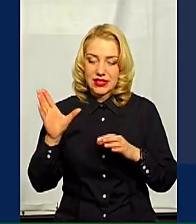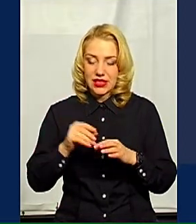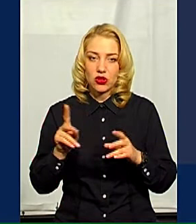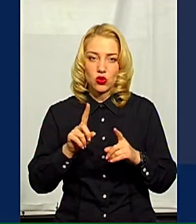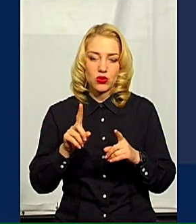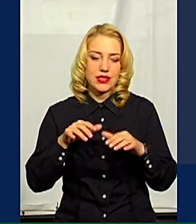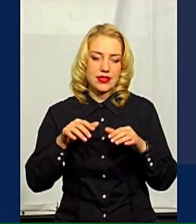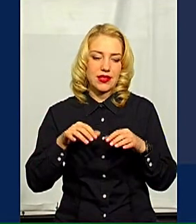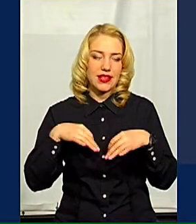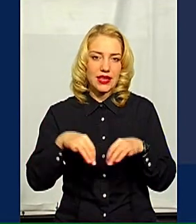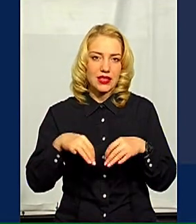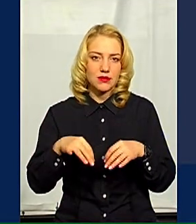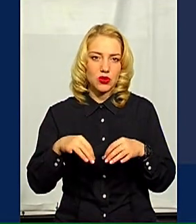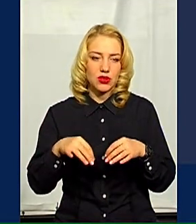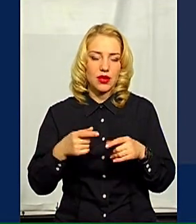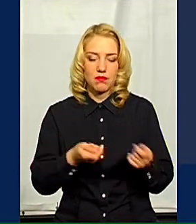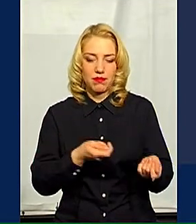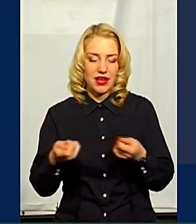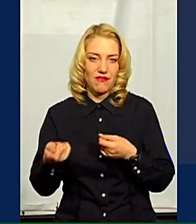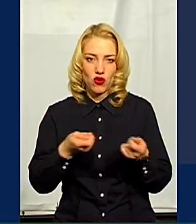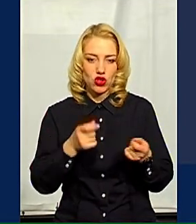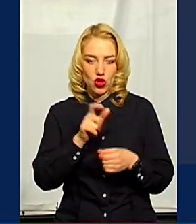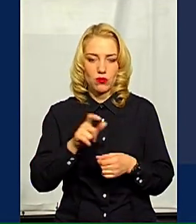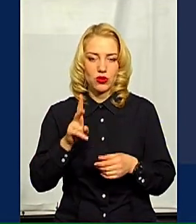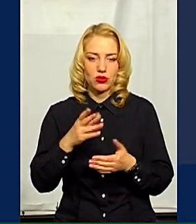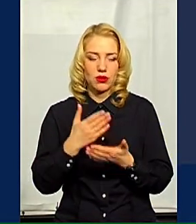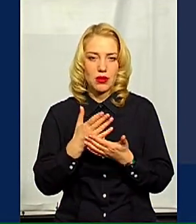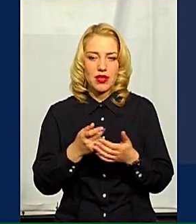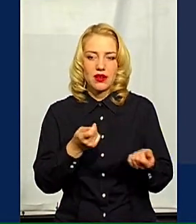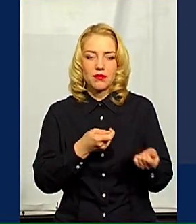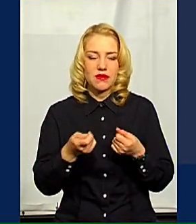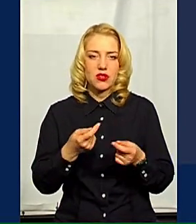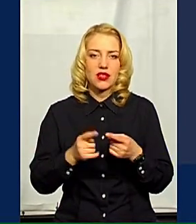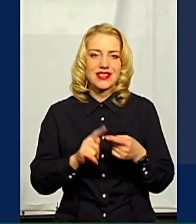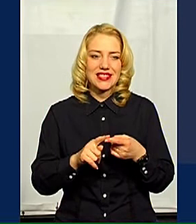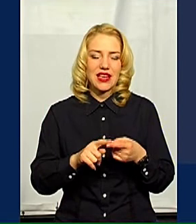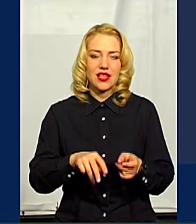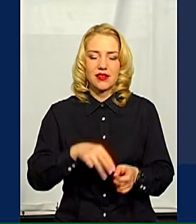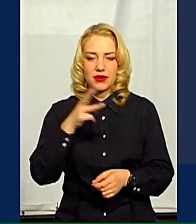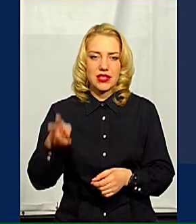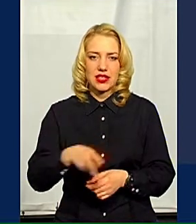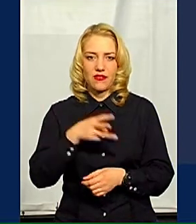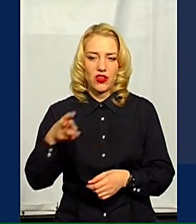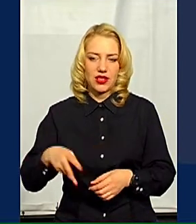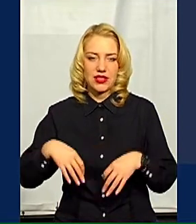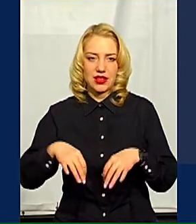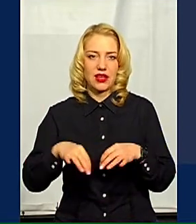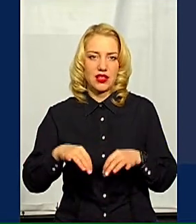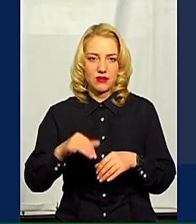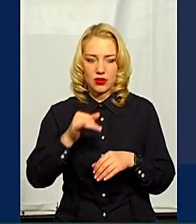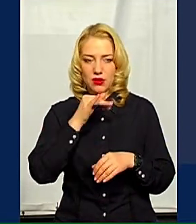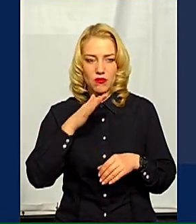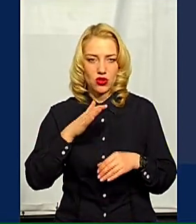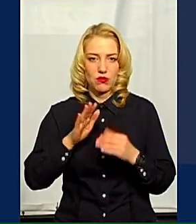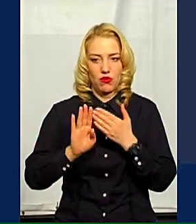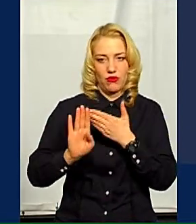сьогодні на території міста. Я маю на увазі перевезення громадян, які сьогодні виконують, наприклад, перевізники. Це дезінфікація автомобільного транспорту. Ми не можемо відгородити це від Чернівець,